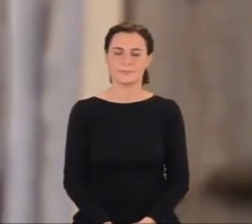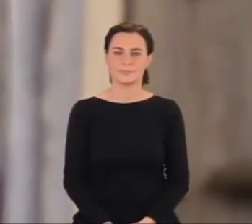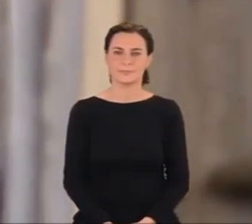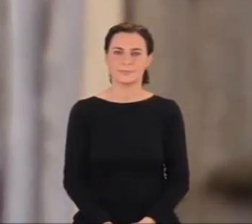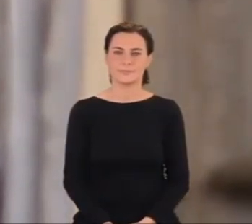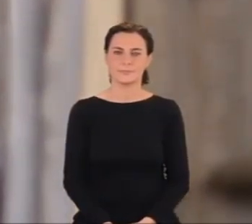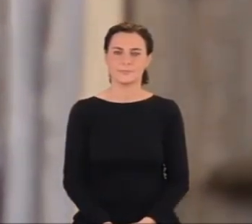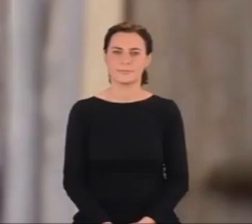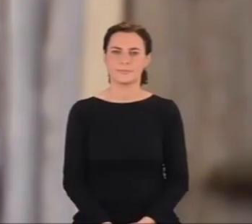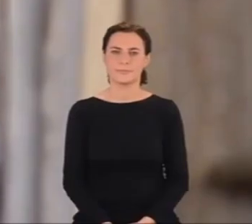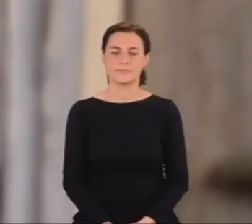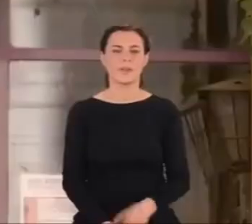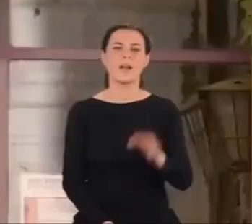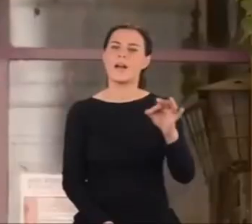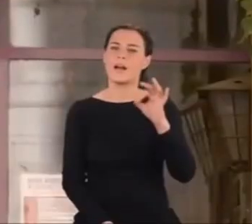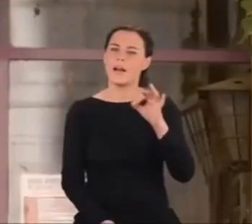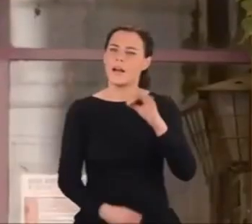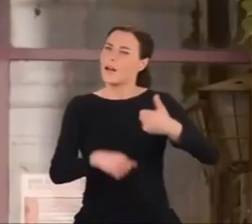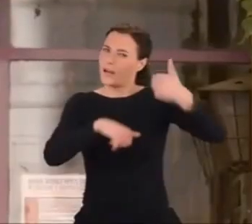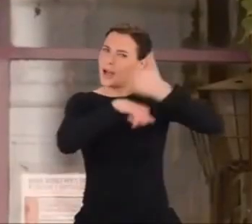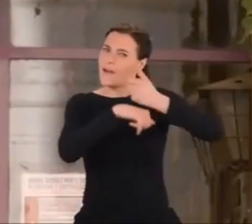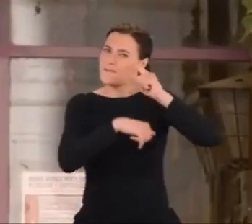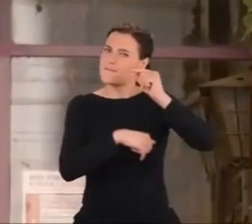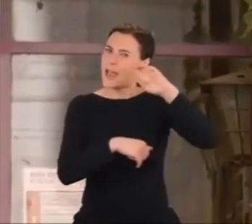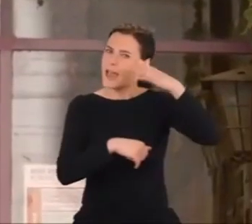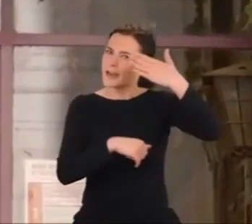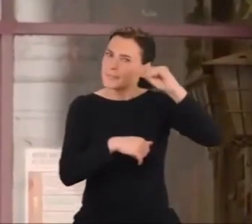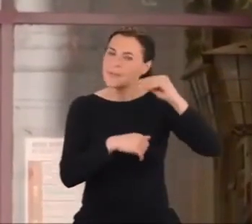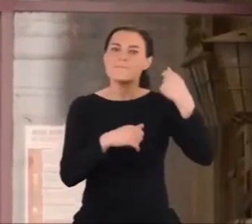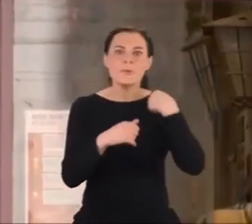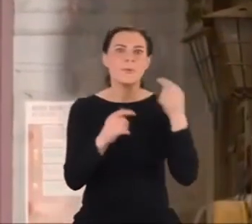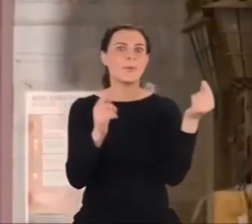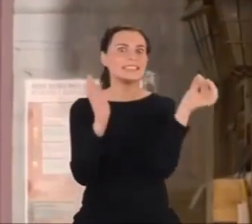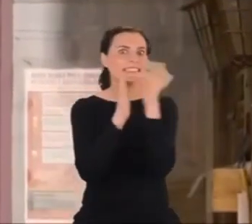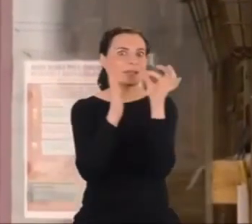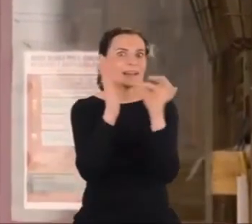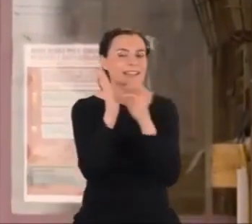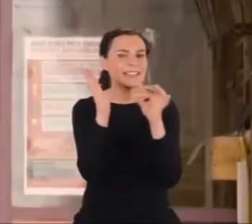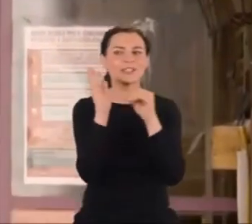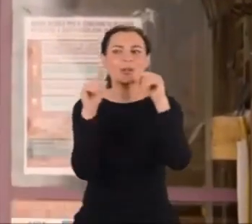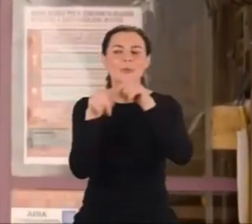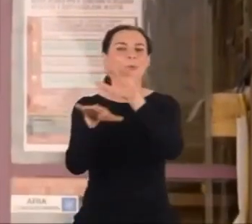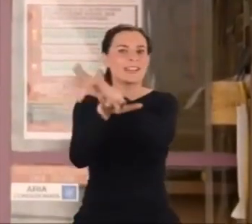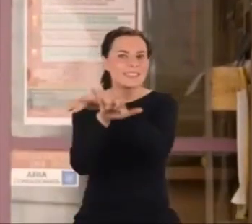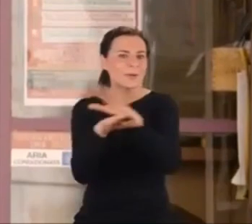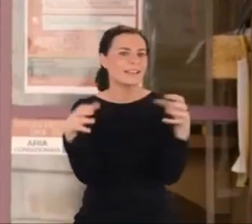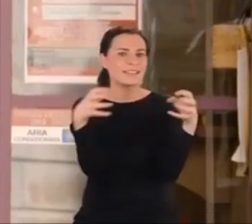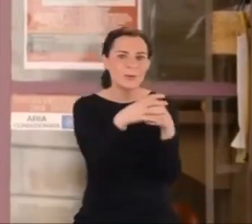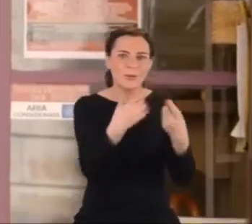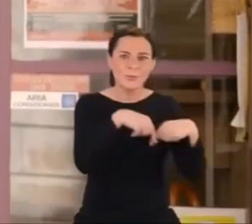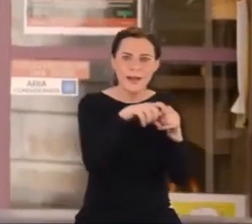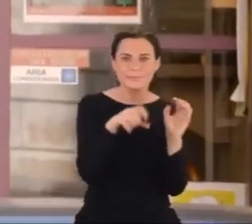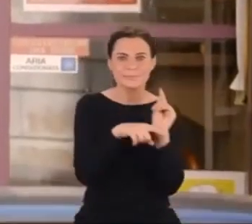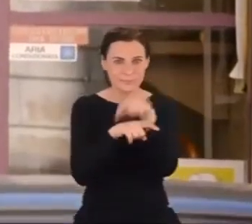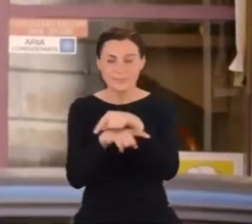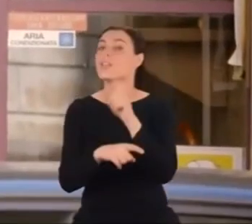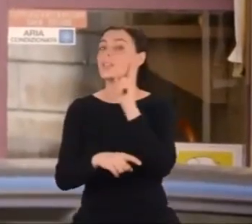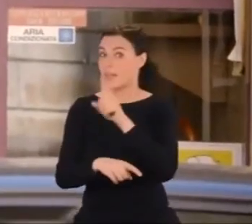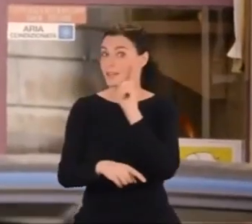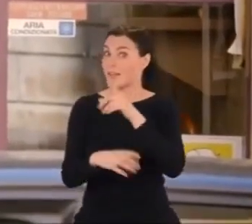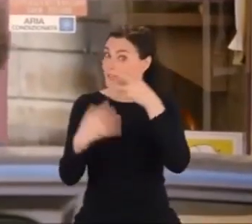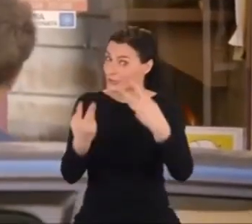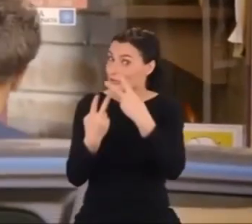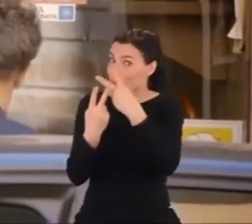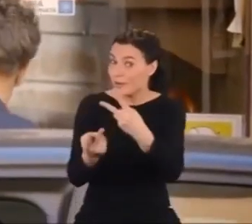Podobno Fermi i jego współpracownicy regularnie odwiedzali tę restaurację. Tę i inne. Chcesz zobaczyć?